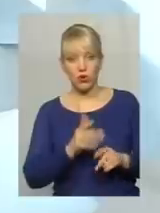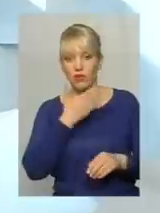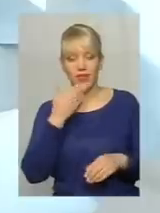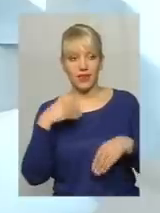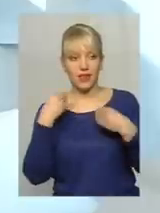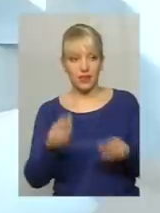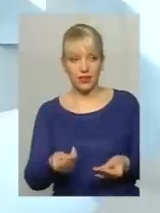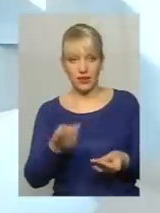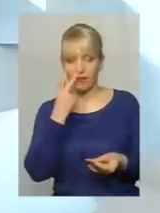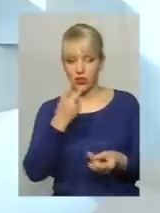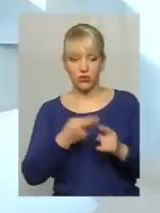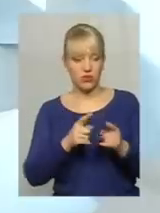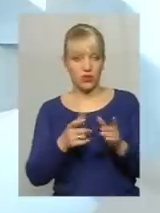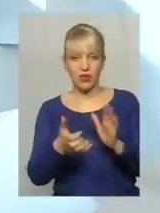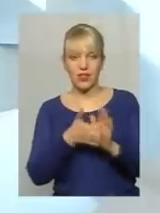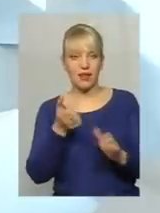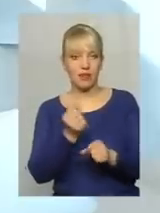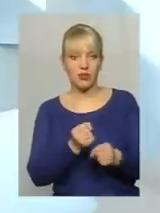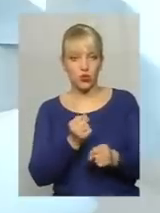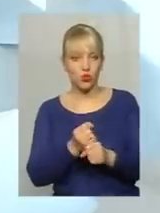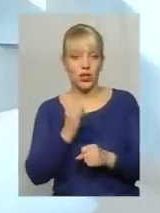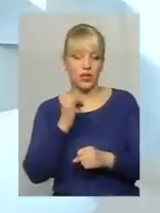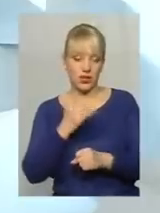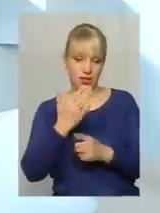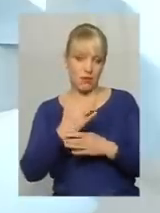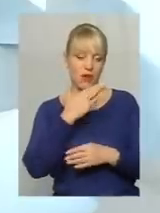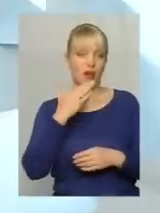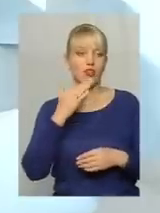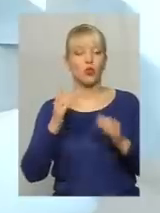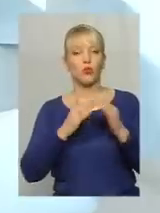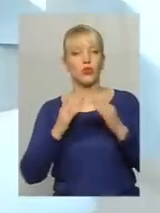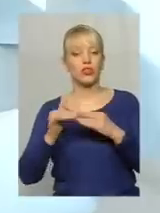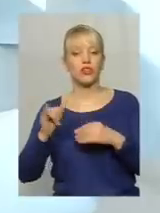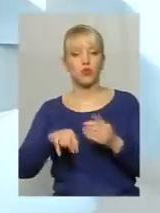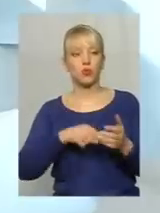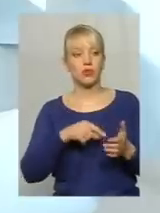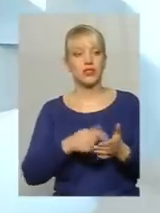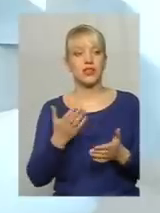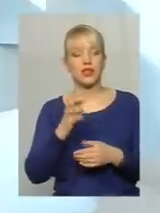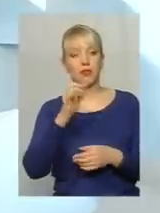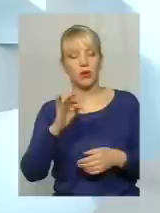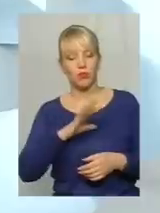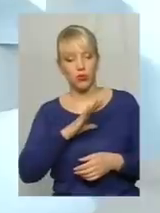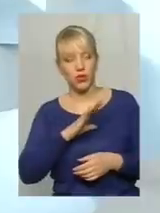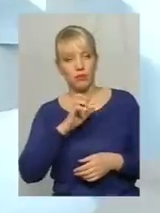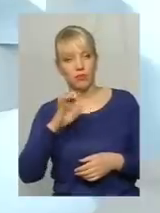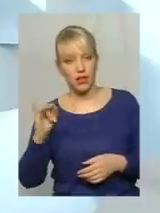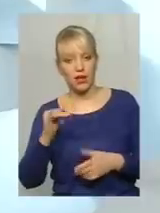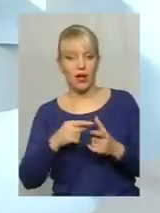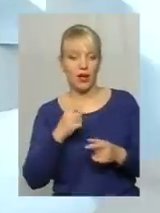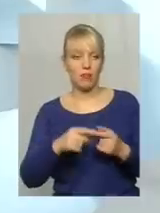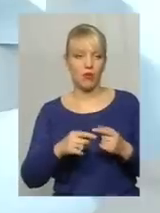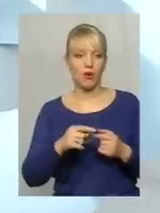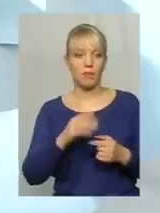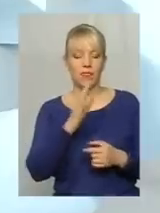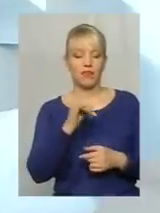зразу видно, що вона не працює. І є дуже багато будинків у нас в місті, які були б або якісь відомчими